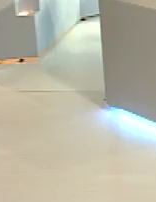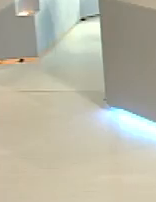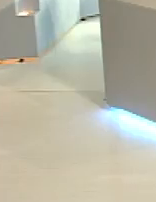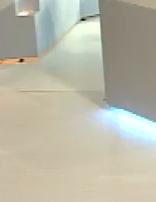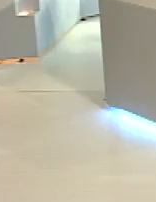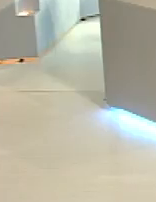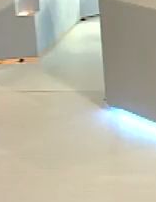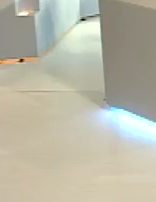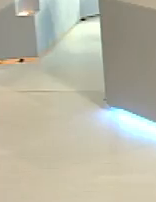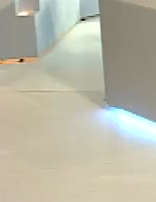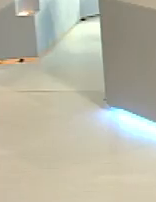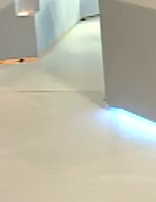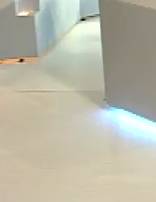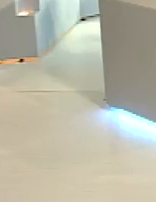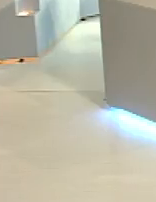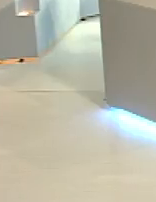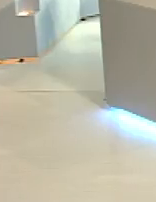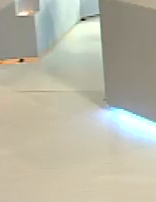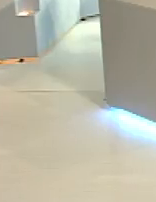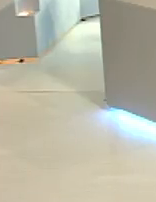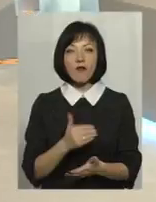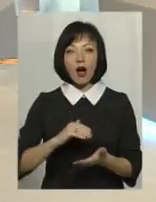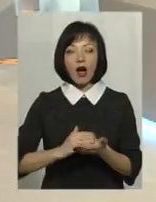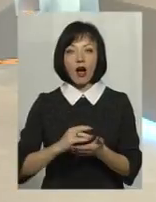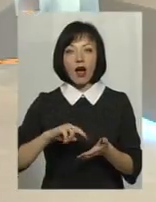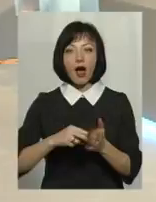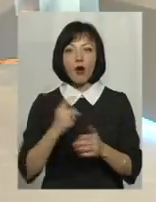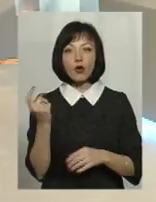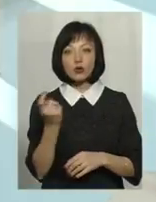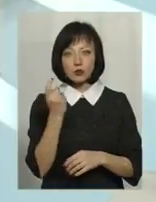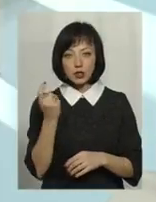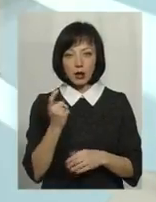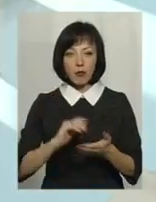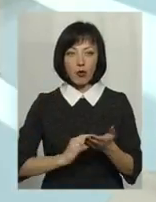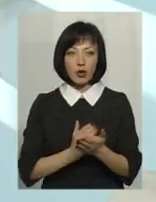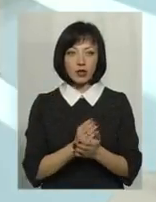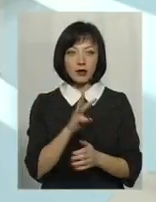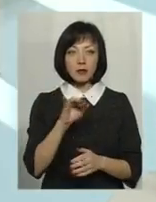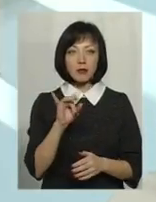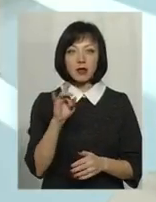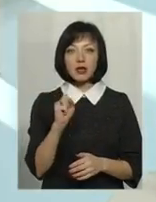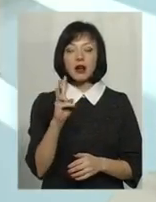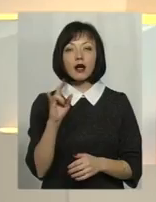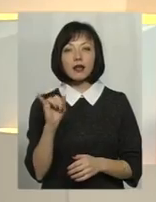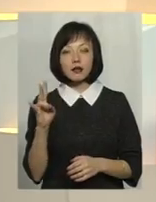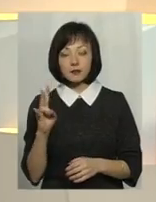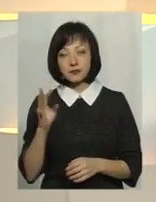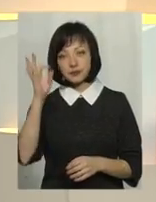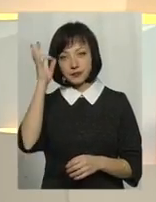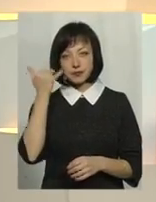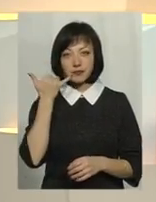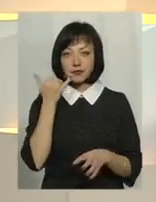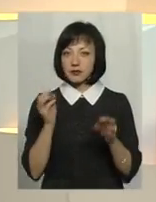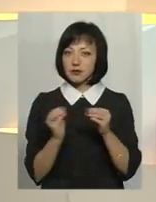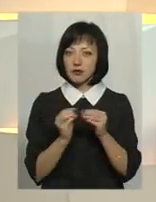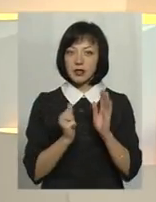правління громадської організації «Нова економічна політика» Василь Васильович Міракін. Доброго здоров'я, пане Василю. Нагадую, телефон прямої ефіру